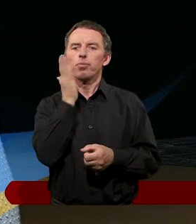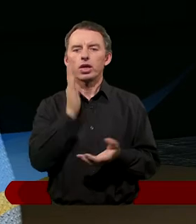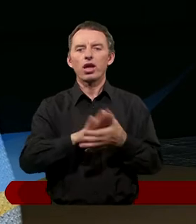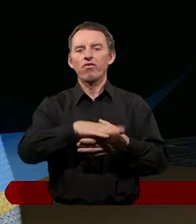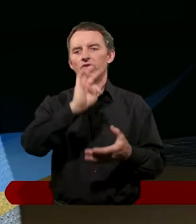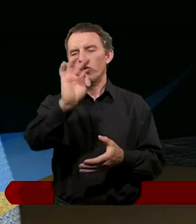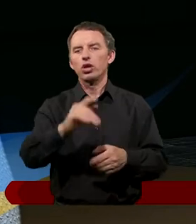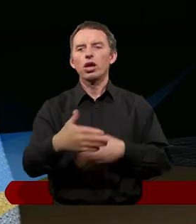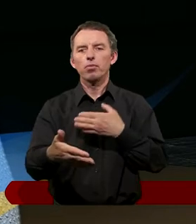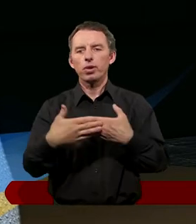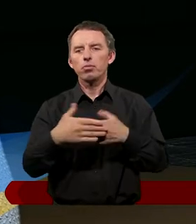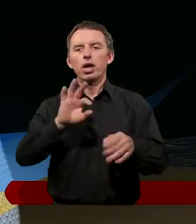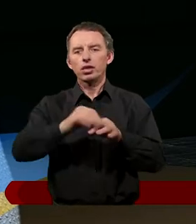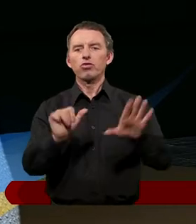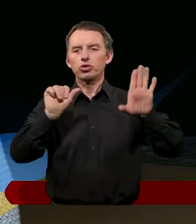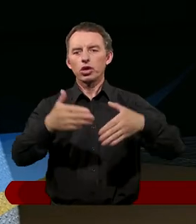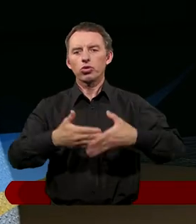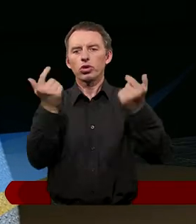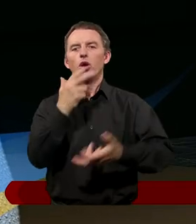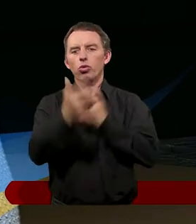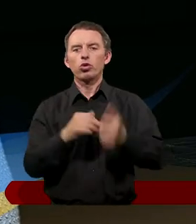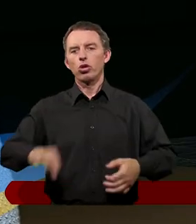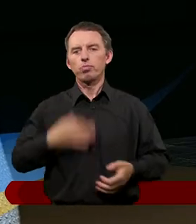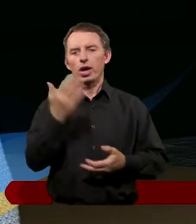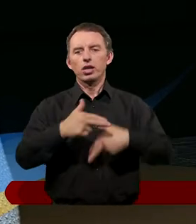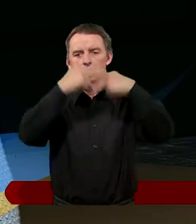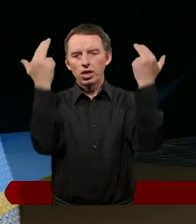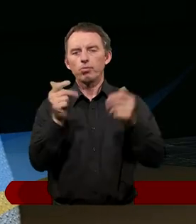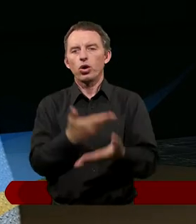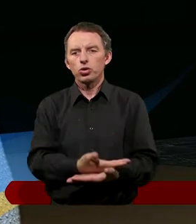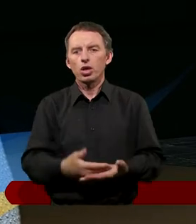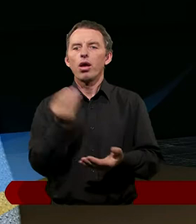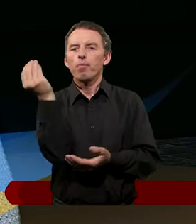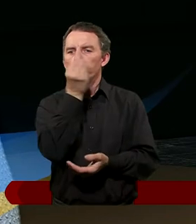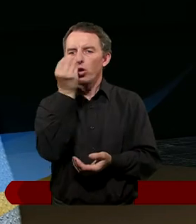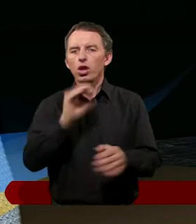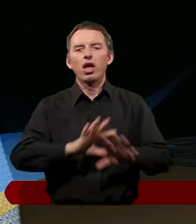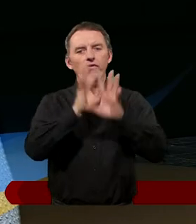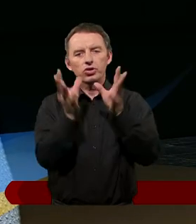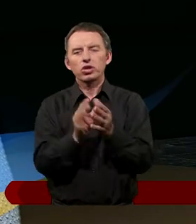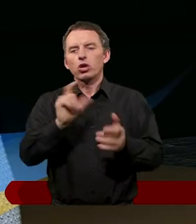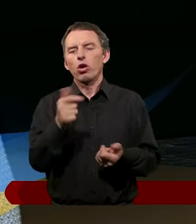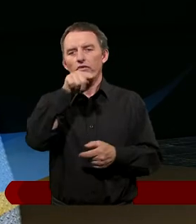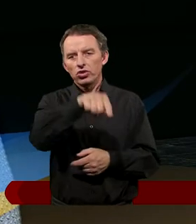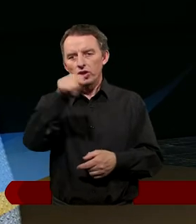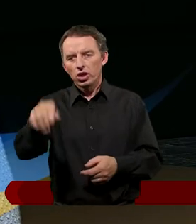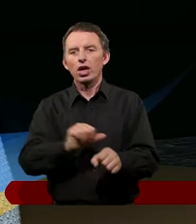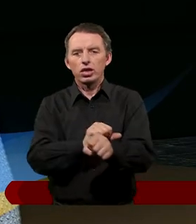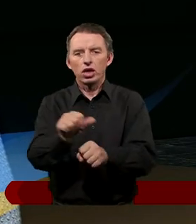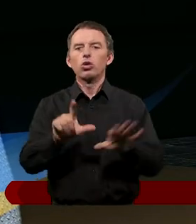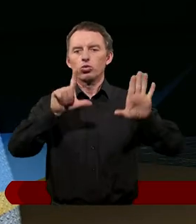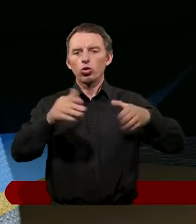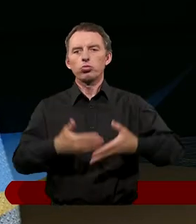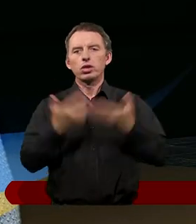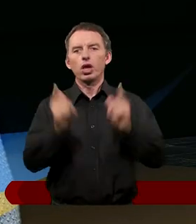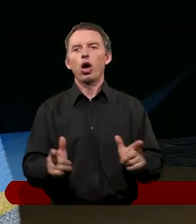bramach. Gdyż w sześciu dniach uczynił Pan niebo i ziemię, morze i wszystko, co w nich jest, a siódmego